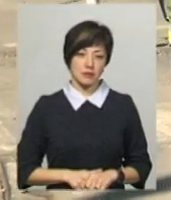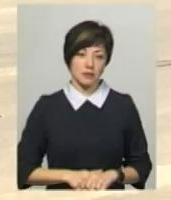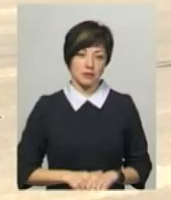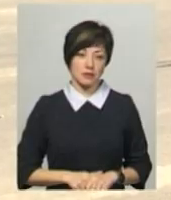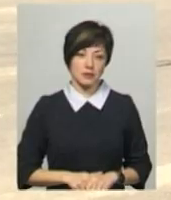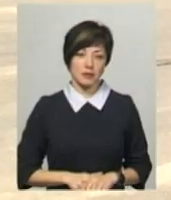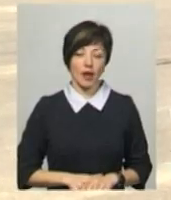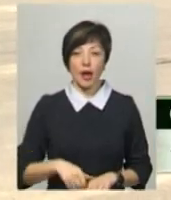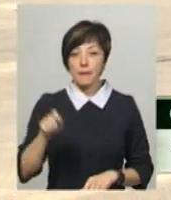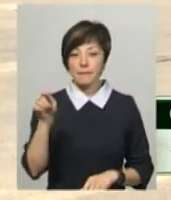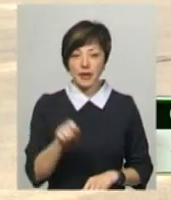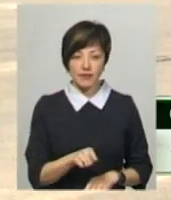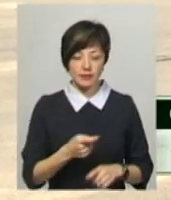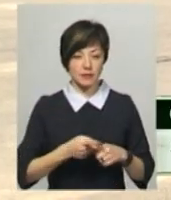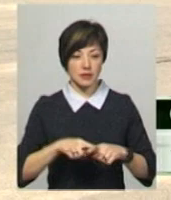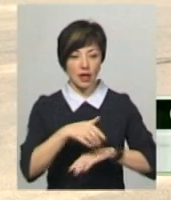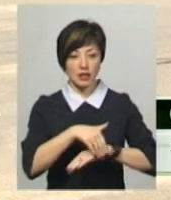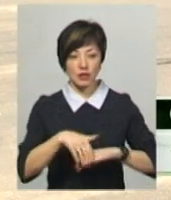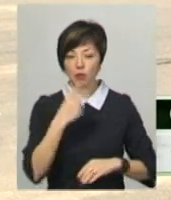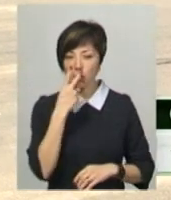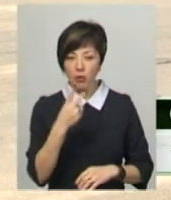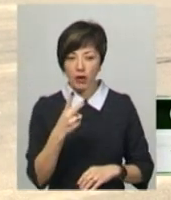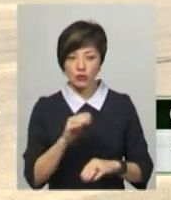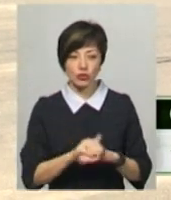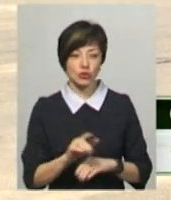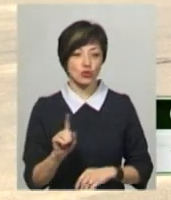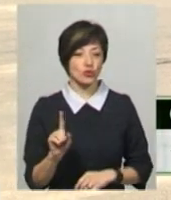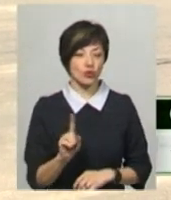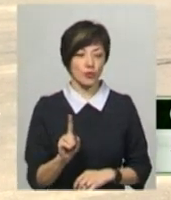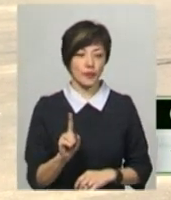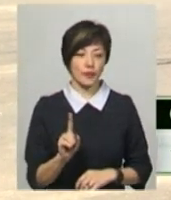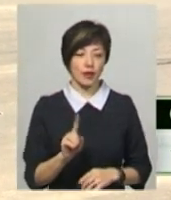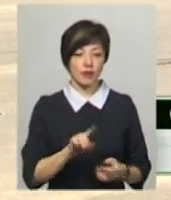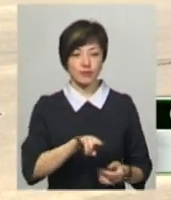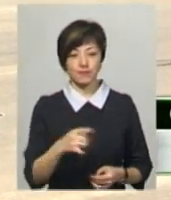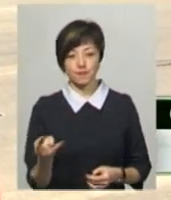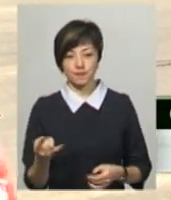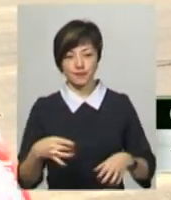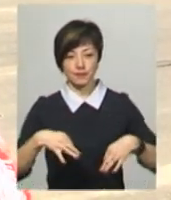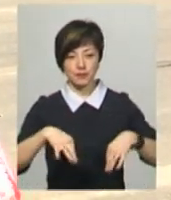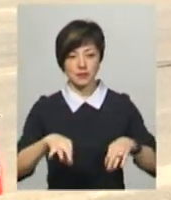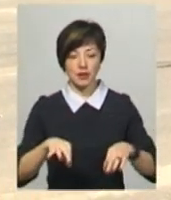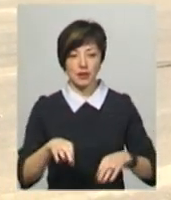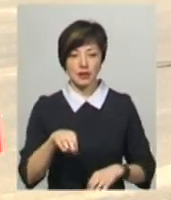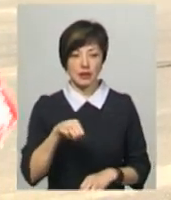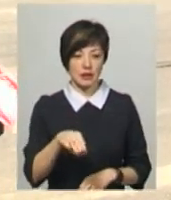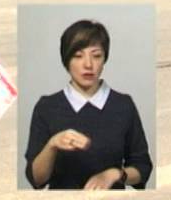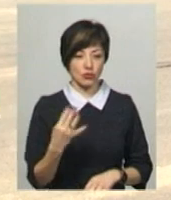Прибувши за вищевхазаною адресою, побачили, що перекинутий автомобіль Т-4,